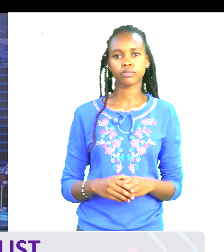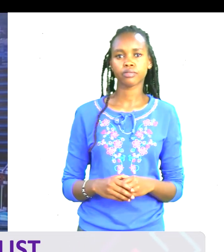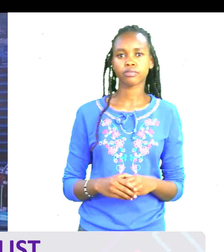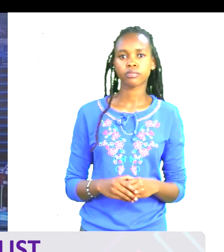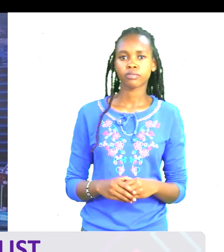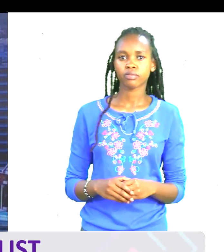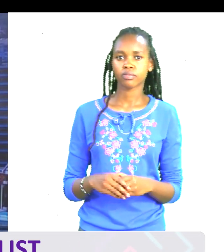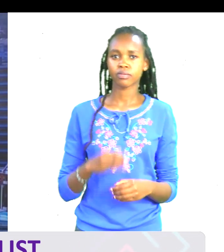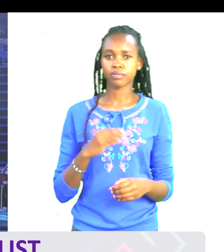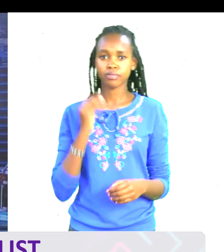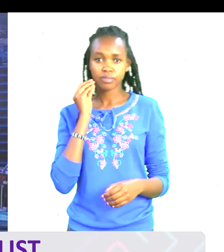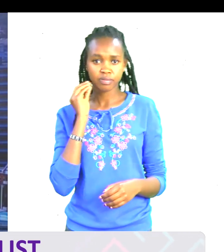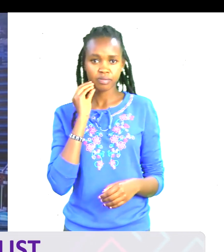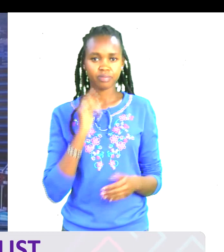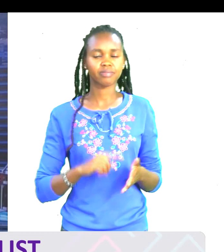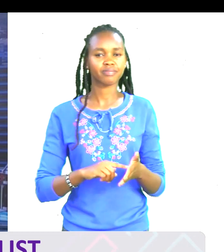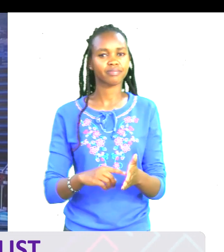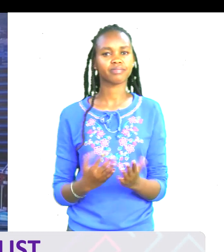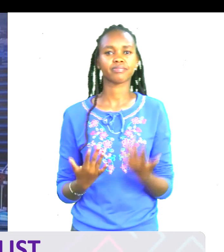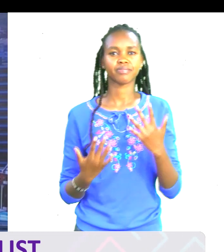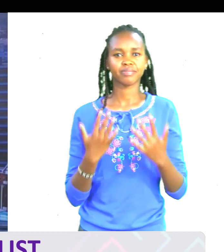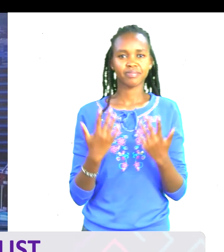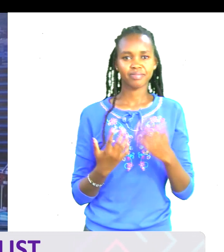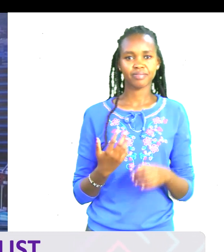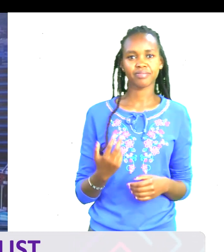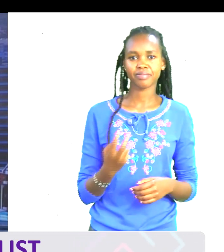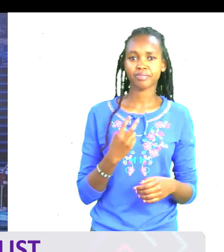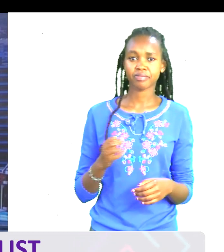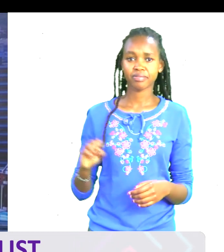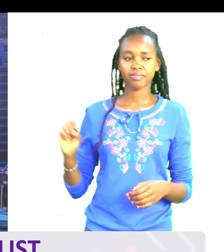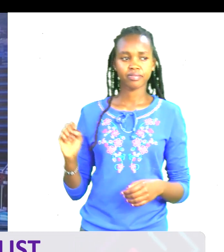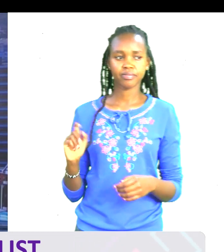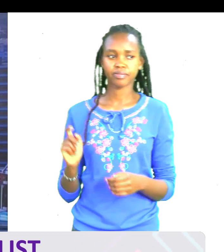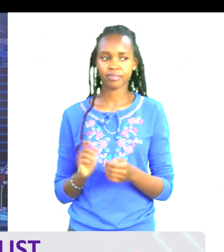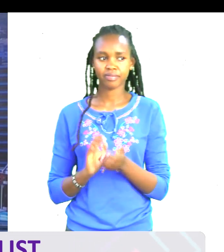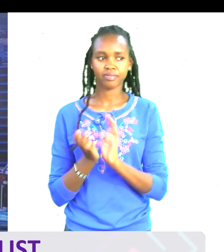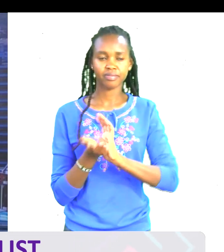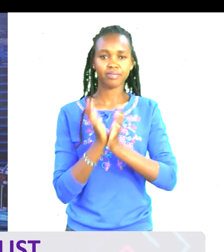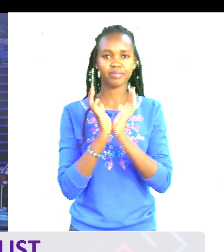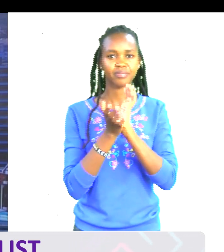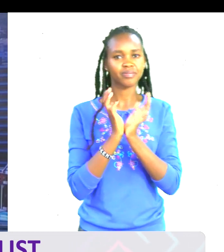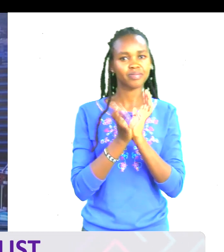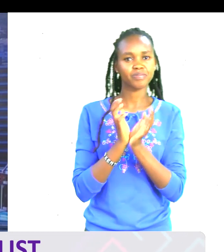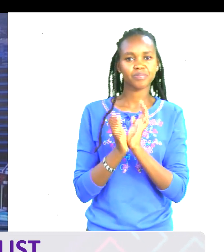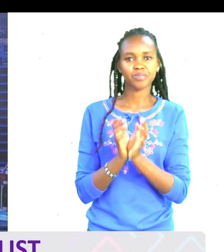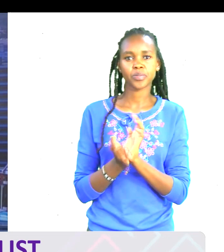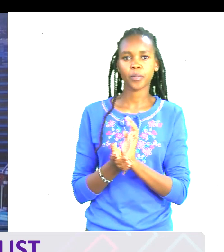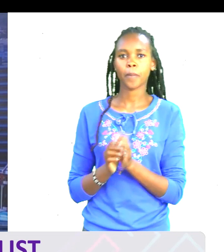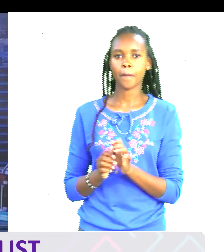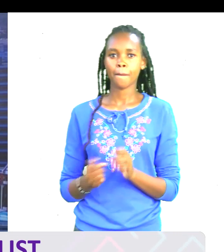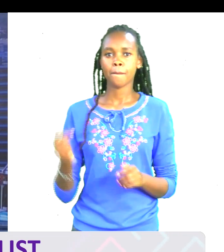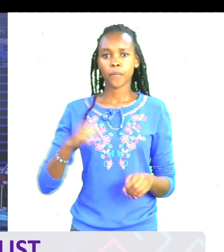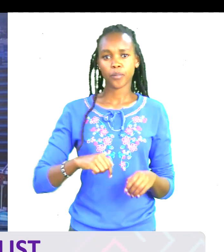Ogejo, Steve Ogejo, nabia smallet, shoni moto, mina, kutoka kutoka sarani, thanks sana Steve. Alafu, nikikuja batinu my